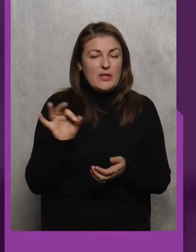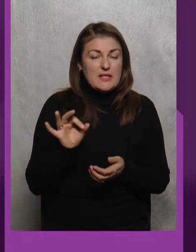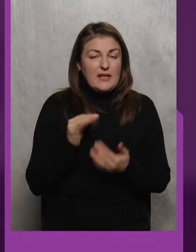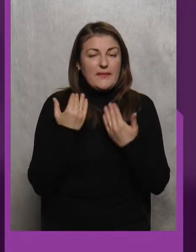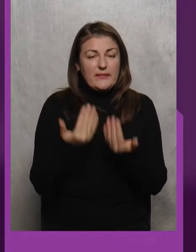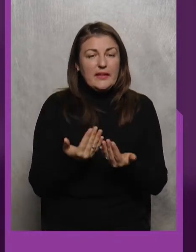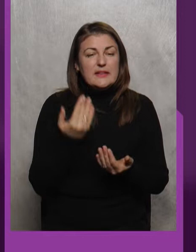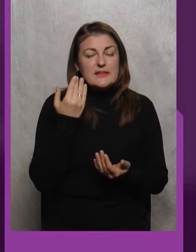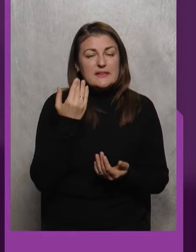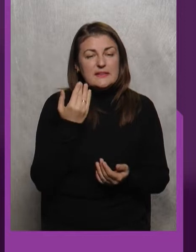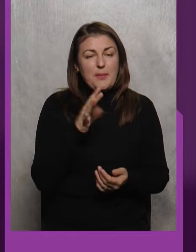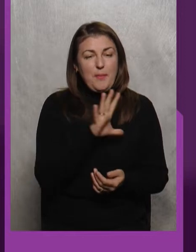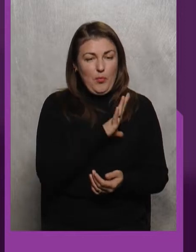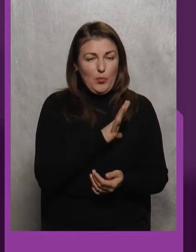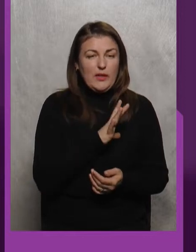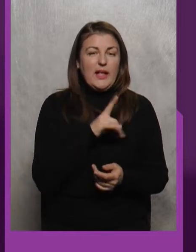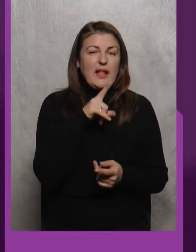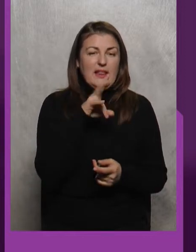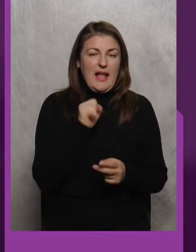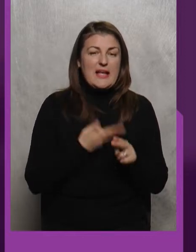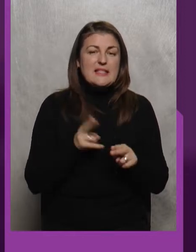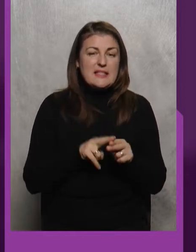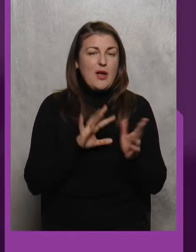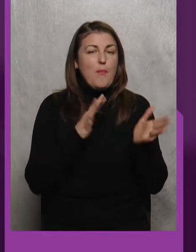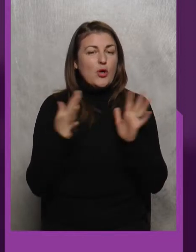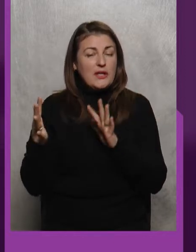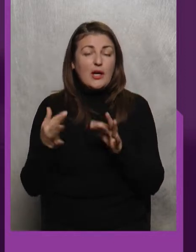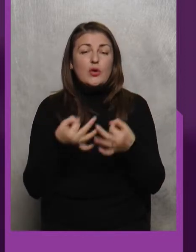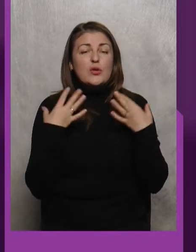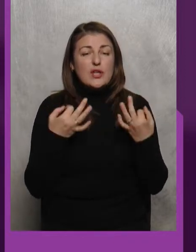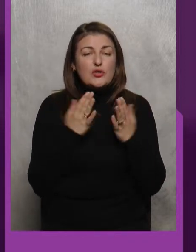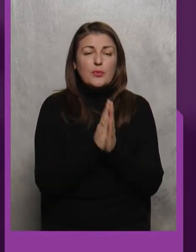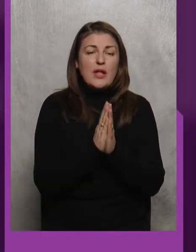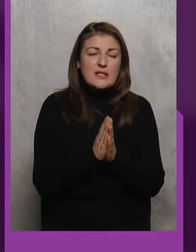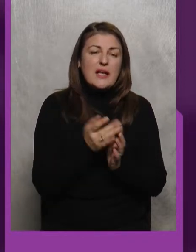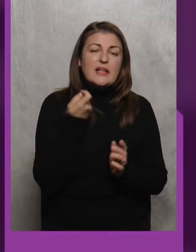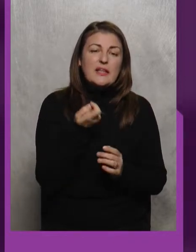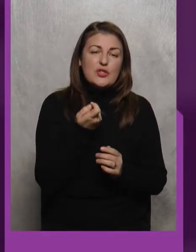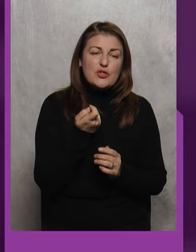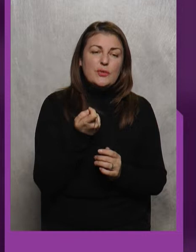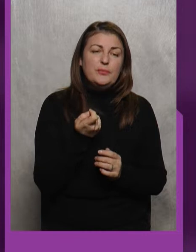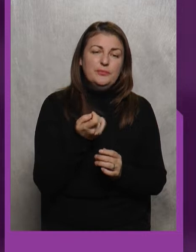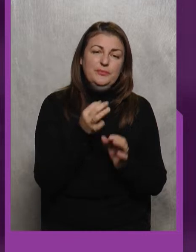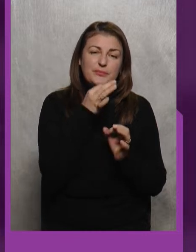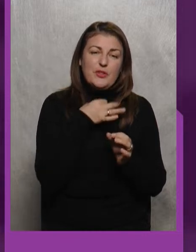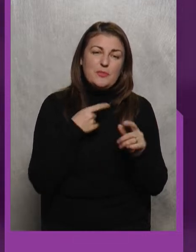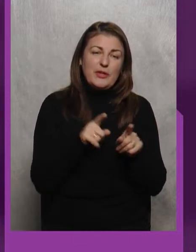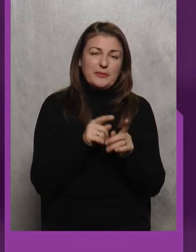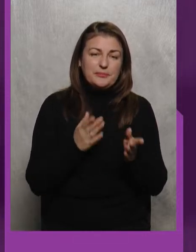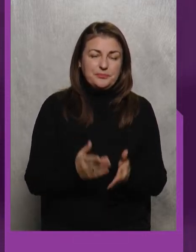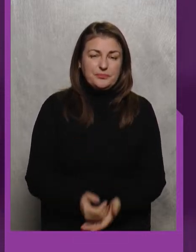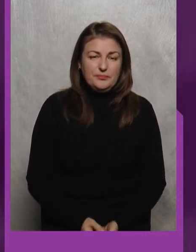Ви були На цій події Розкажіть Будь ласка Трішечки Ну скажімо так